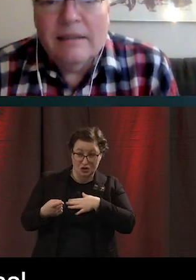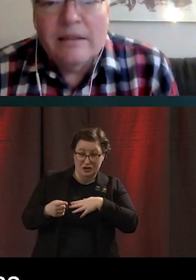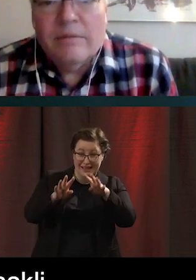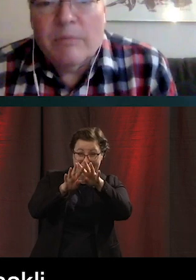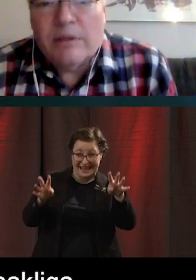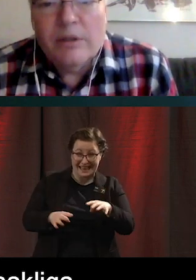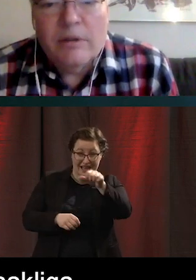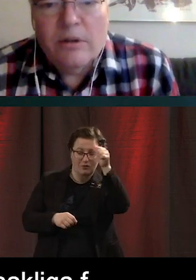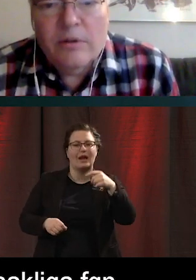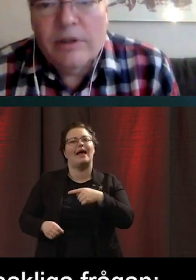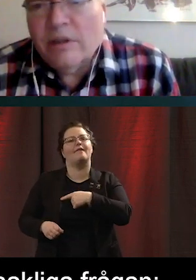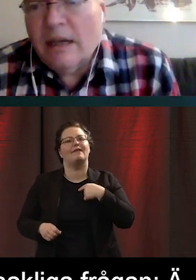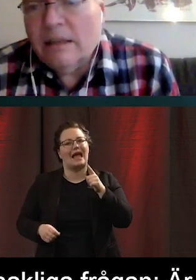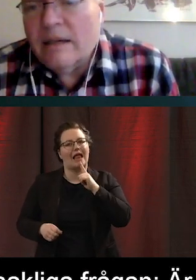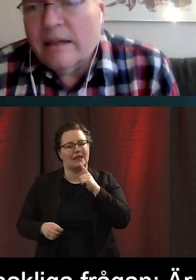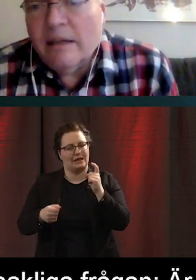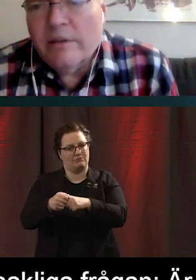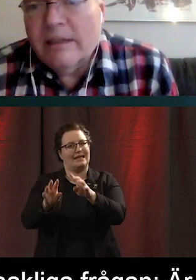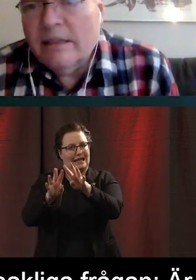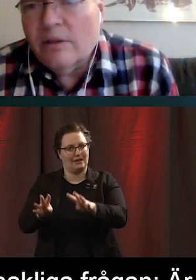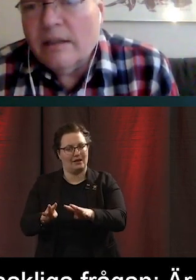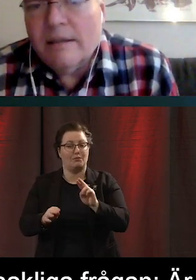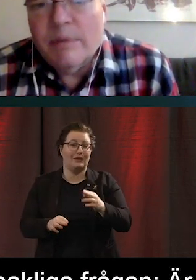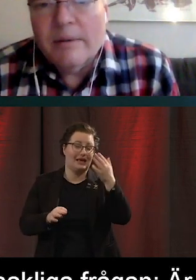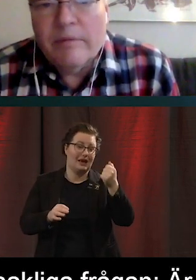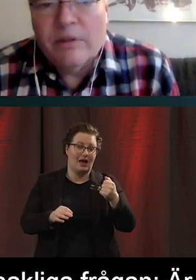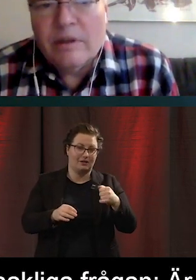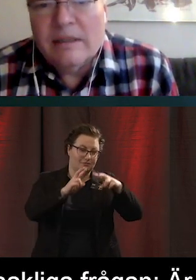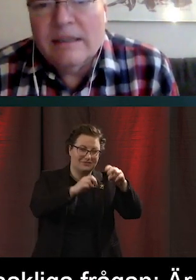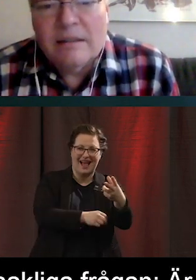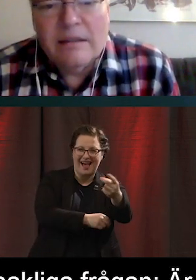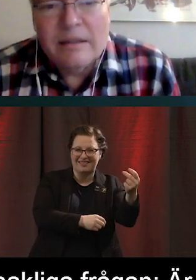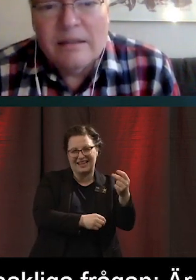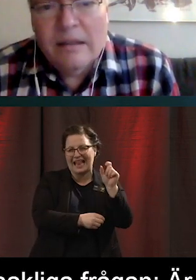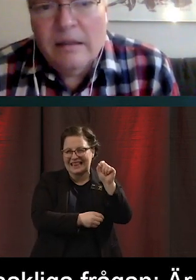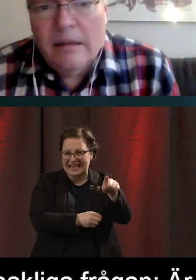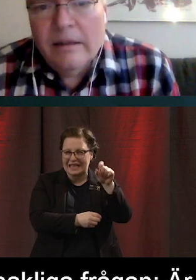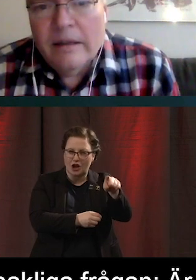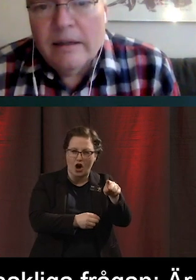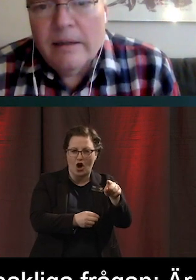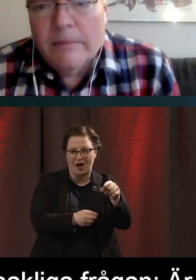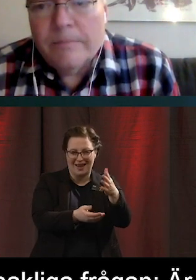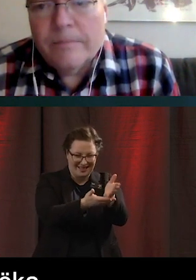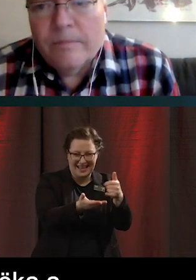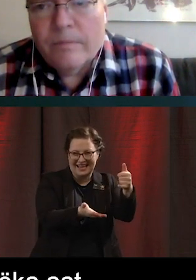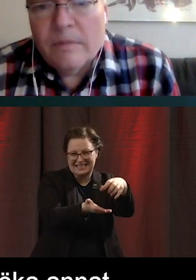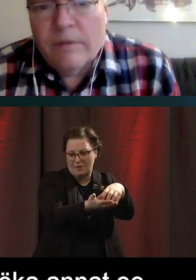till internet. Man skulle kunna undersöka andra delar av det digitala samhället. Men vi tycker att internet är